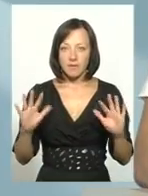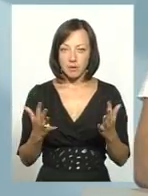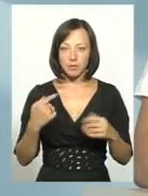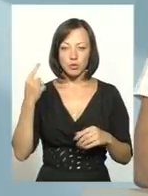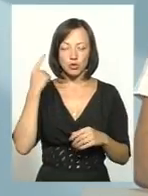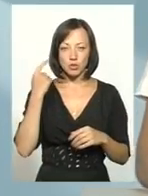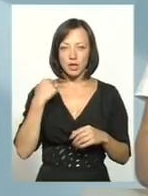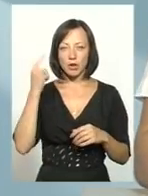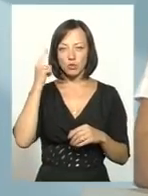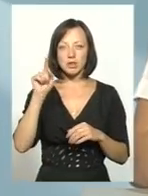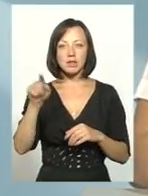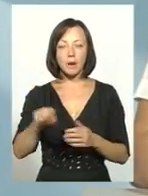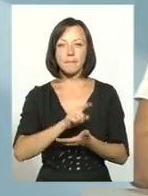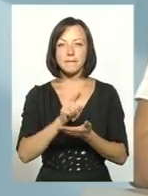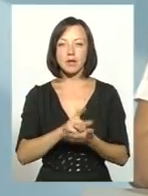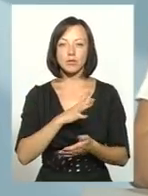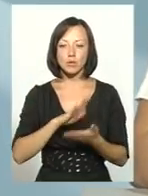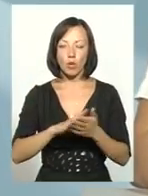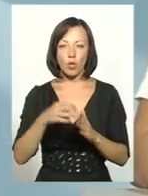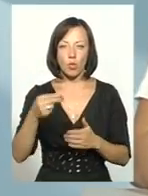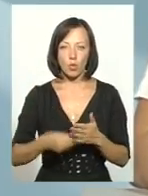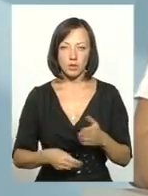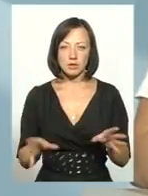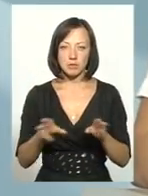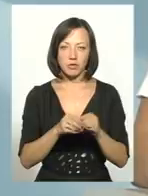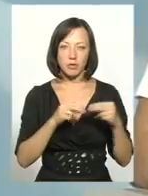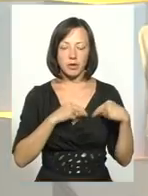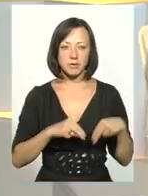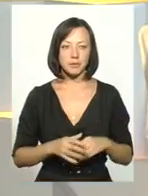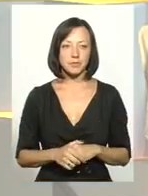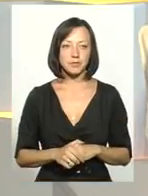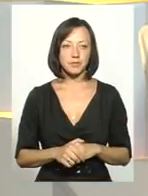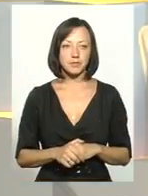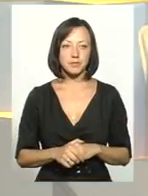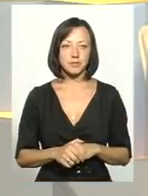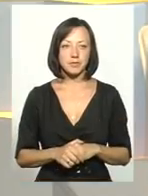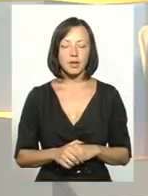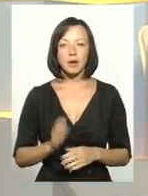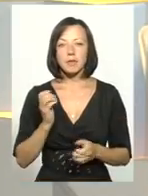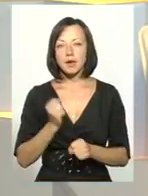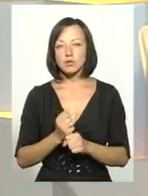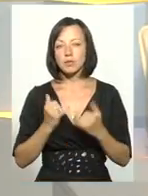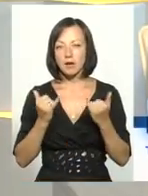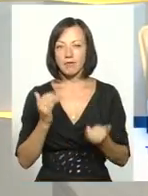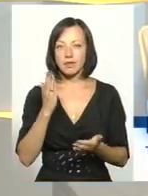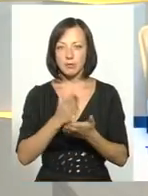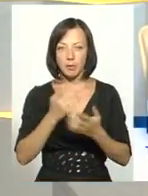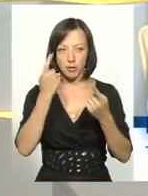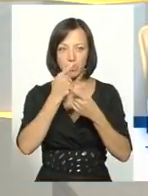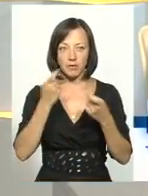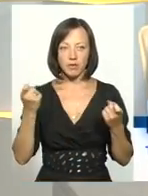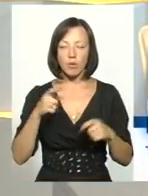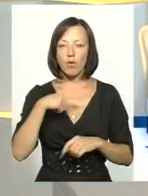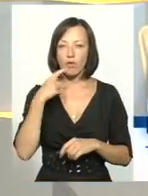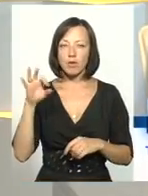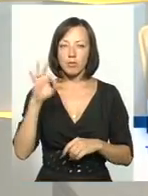ми почули, я думаю, що і там мали би бути такі угоди. Дякую за відповідь. Нагадую, ми працюємо для вас у прямому ефірі. Сьогодні